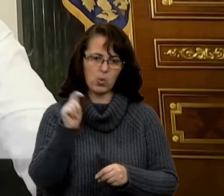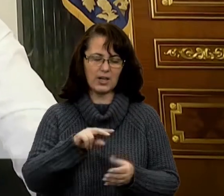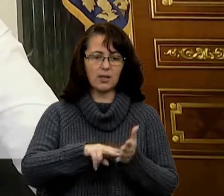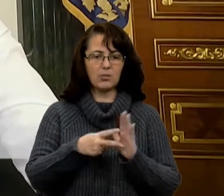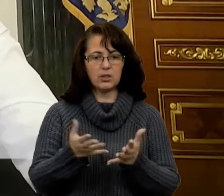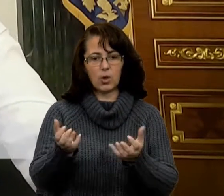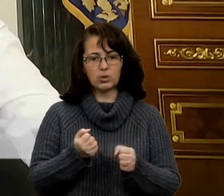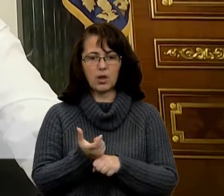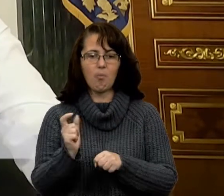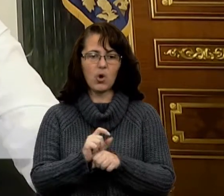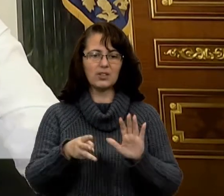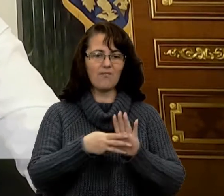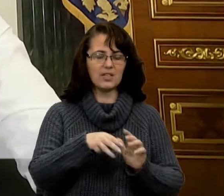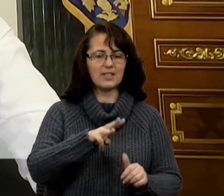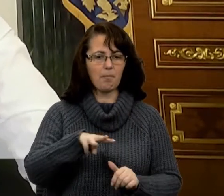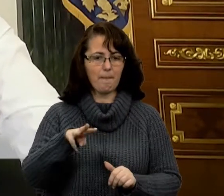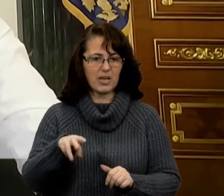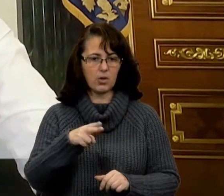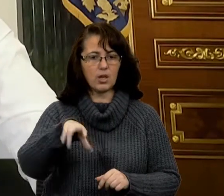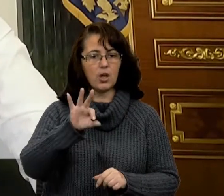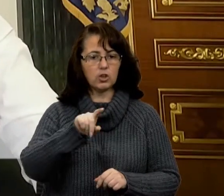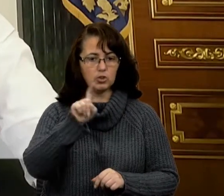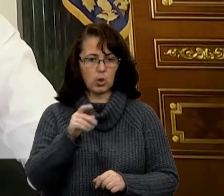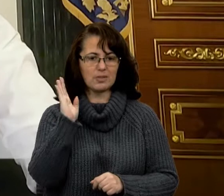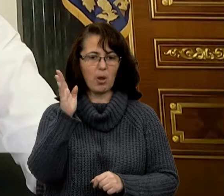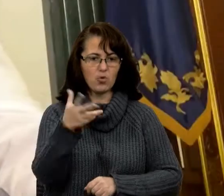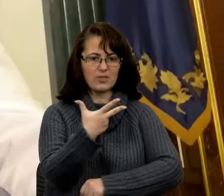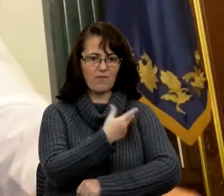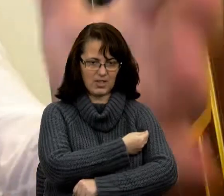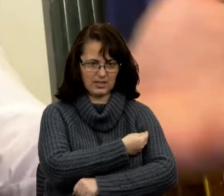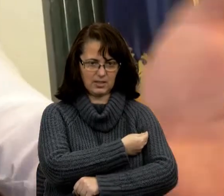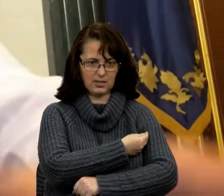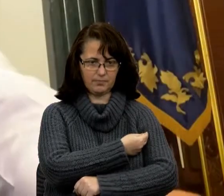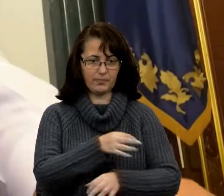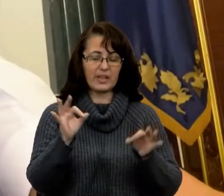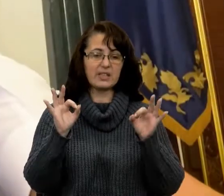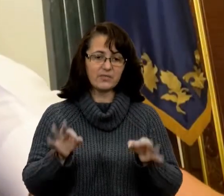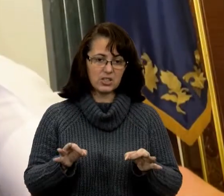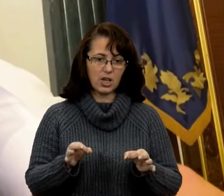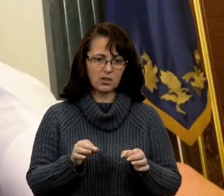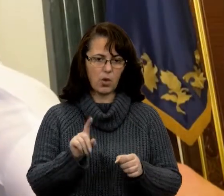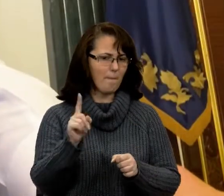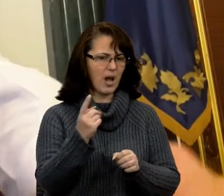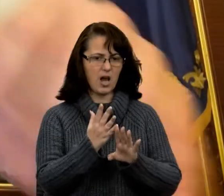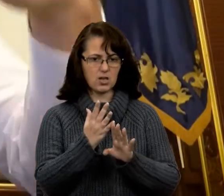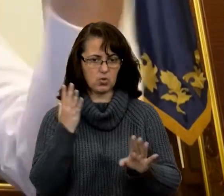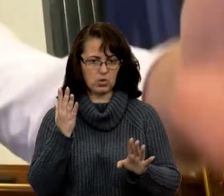отримати понад 8 мільйонів доз майбутньої вакцин. Звичайно, пріоритет